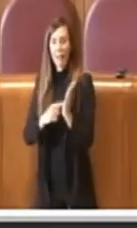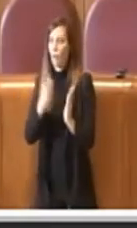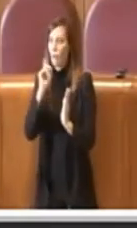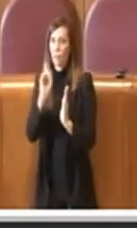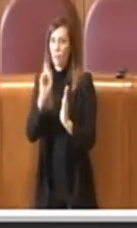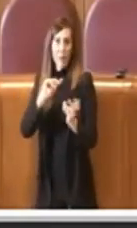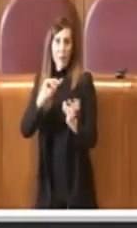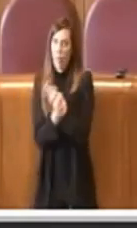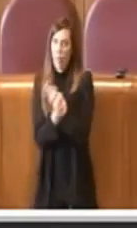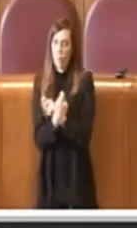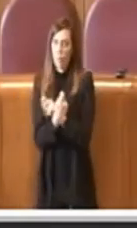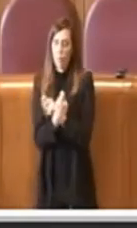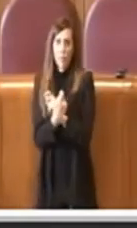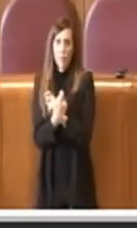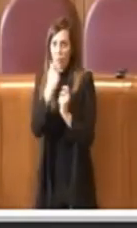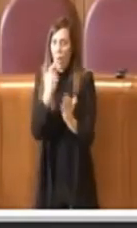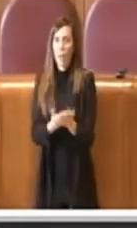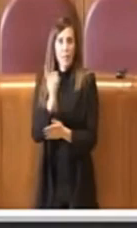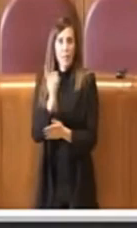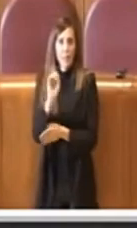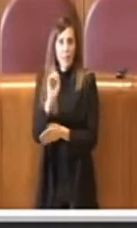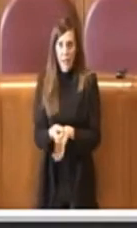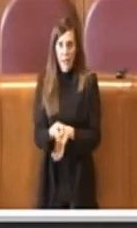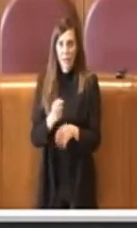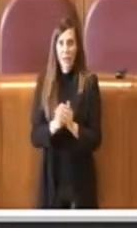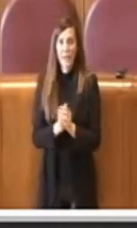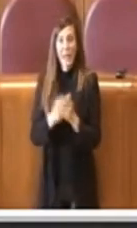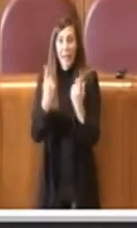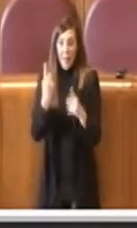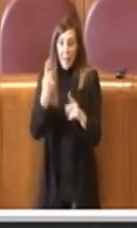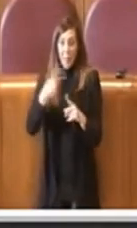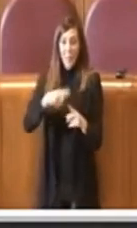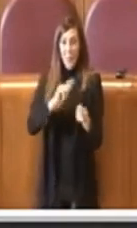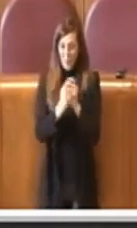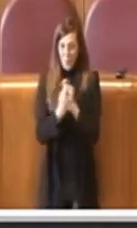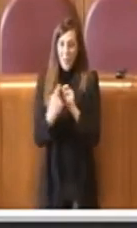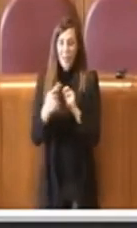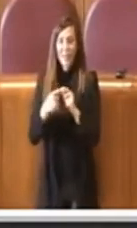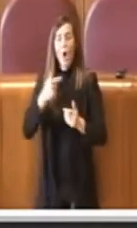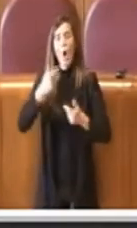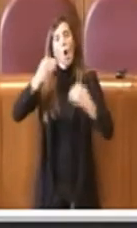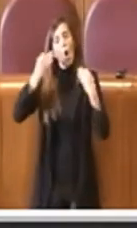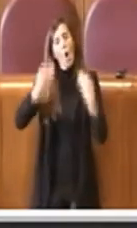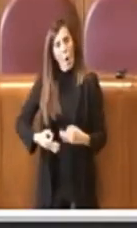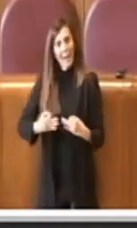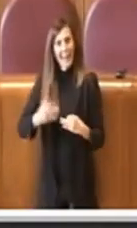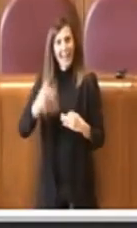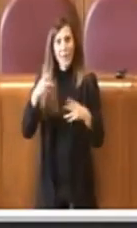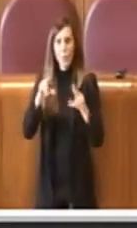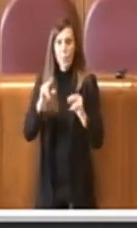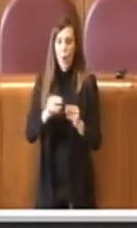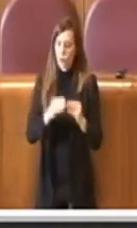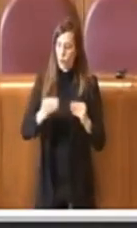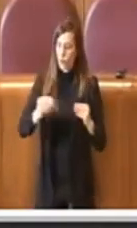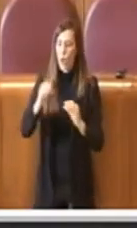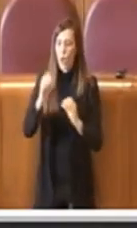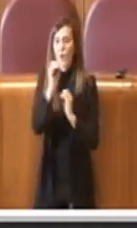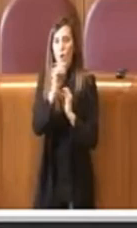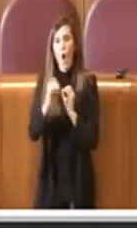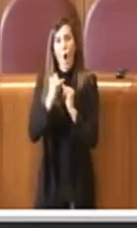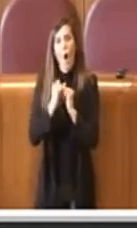poi è intervenuto in questo momento e anche a modifiche che fossero coerenti con nuovi strumenti online